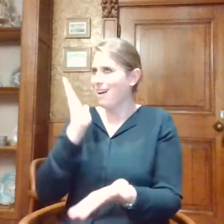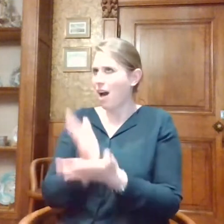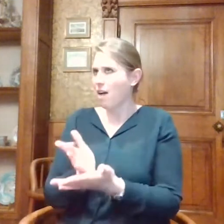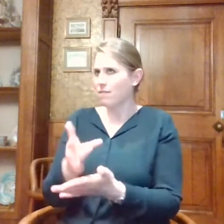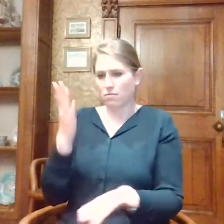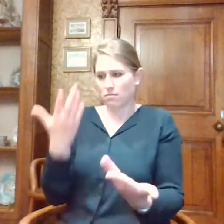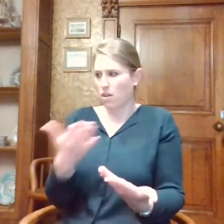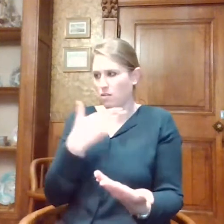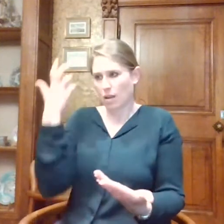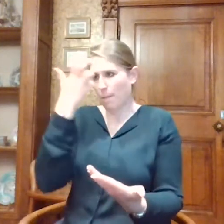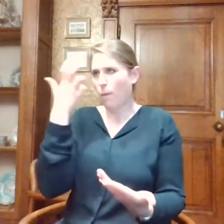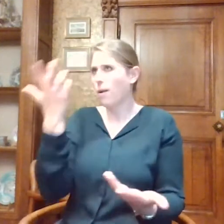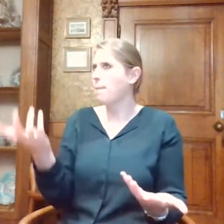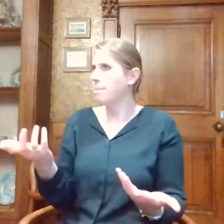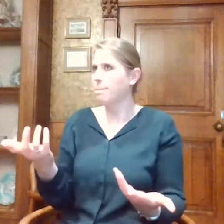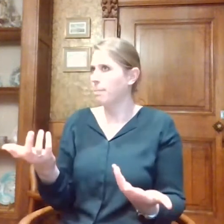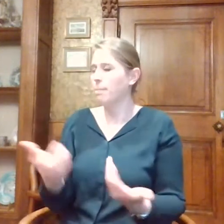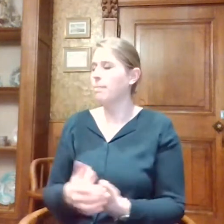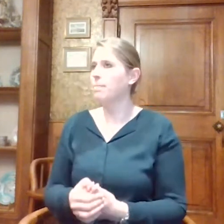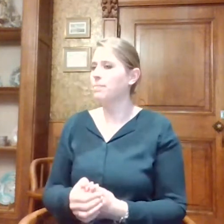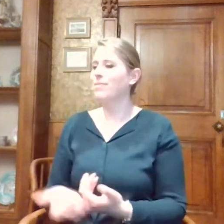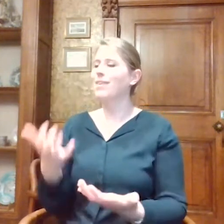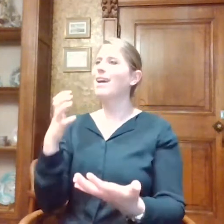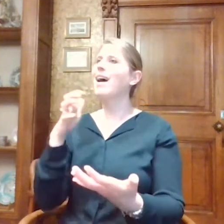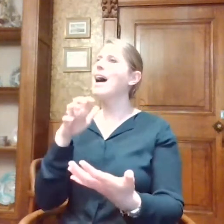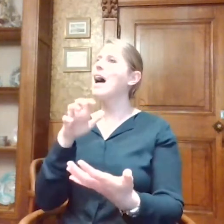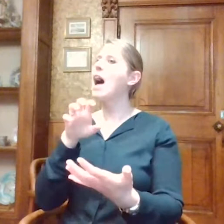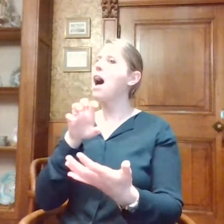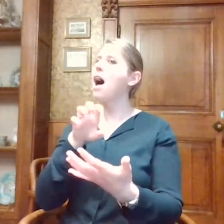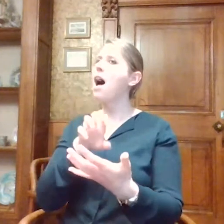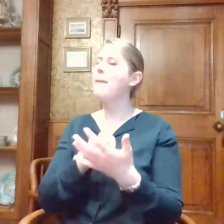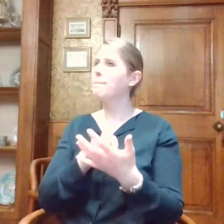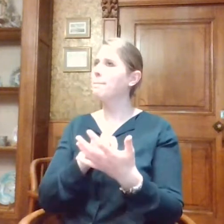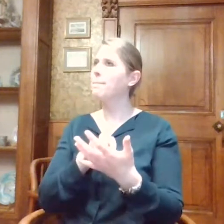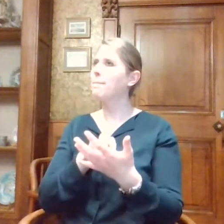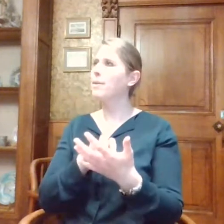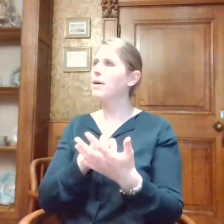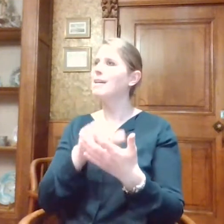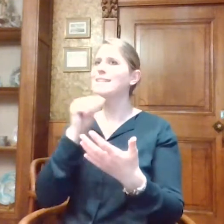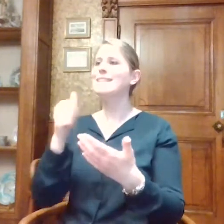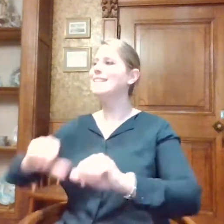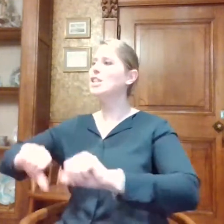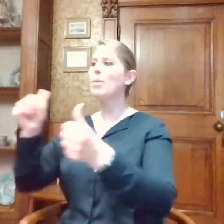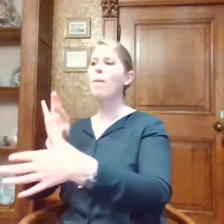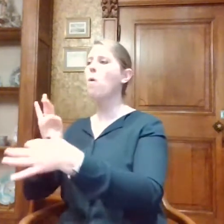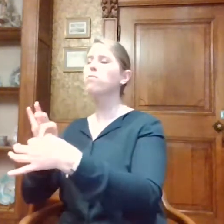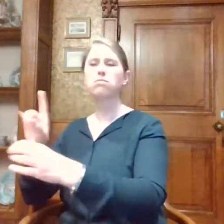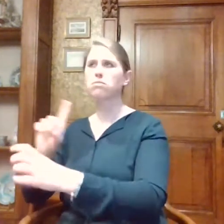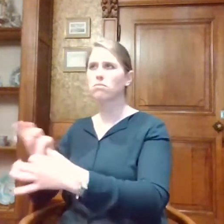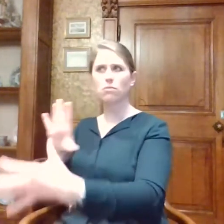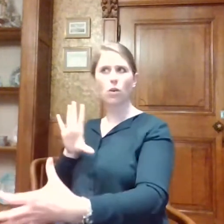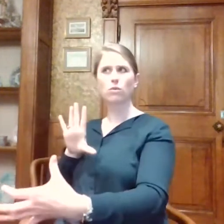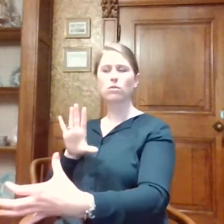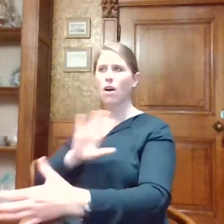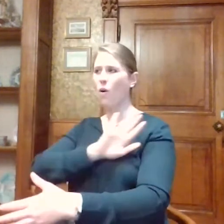zeker. En ook die app is dus echt niet gebouwgebonden. Dus het is echt